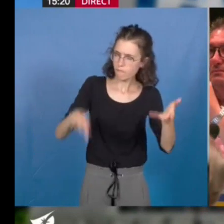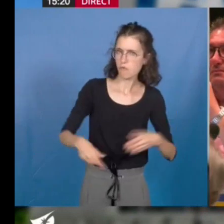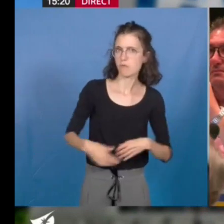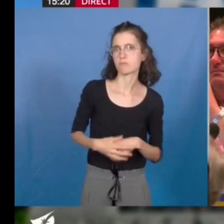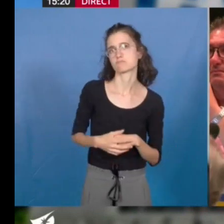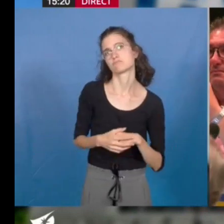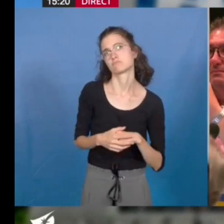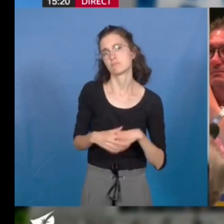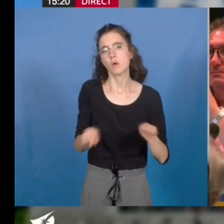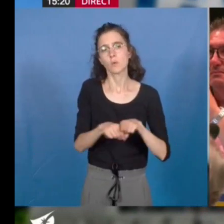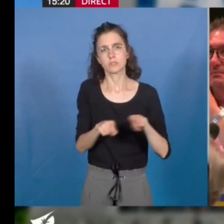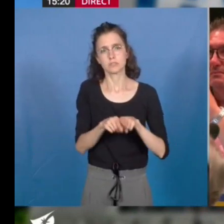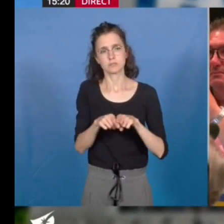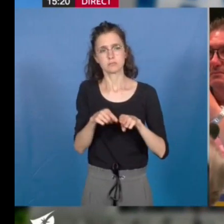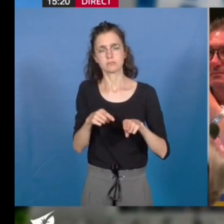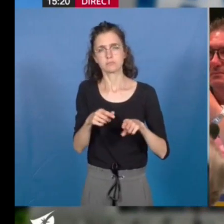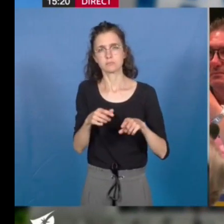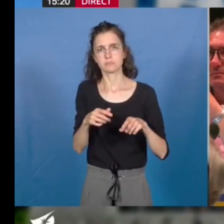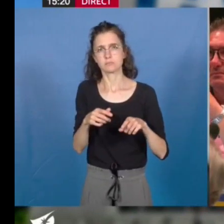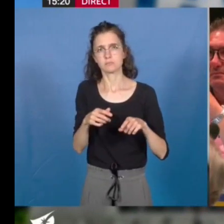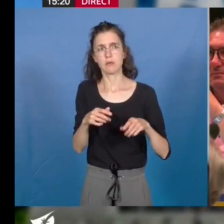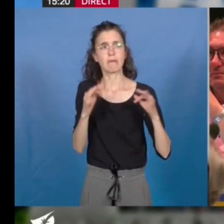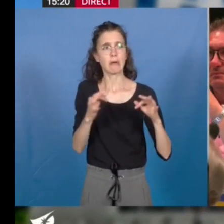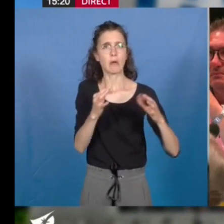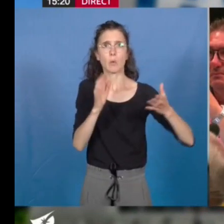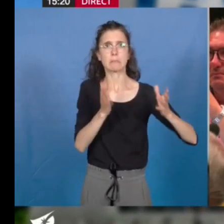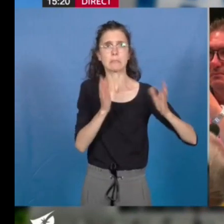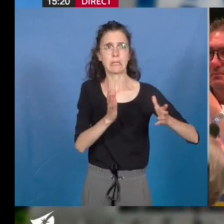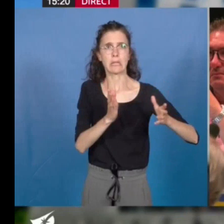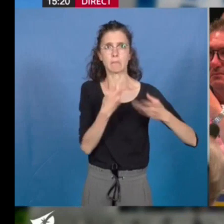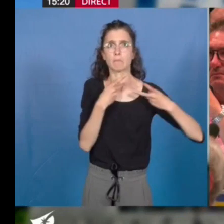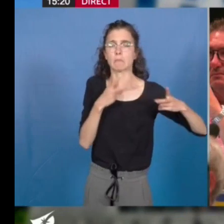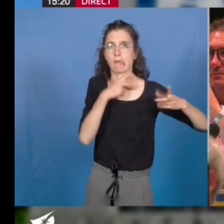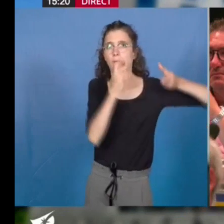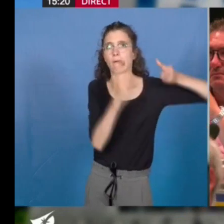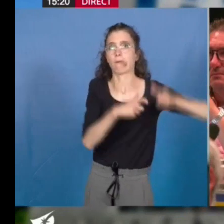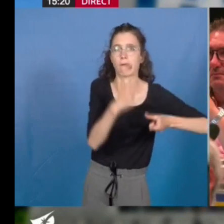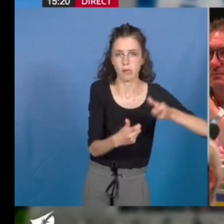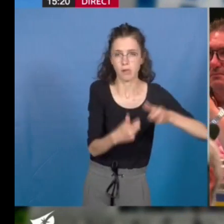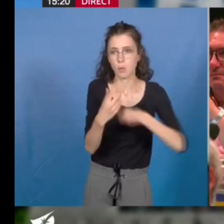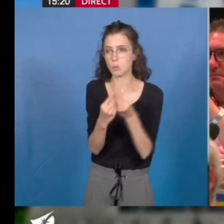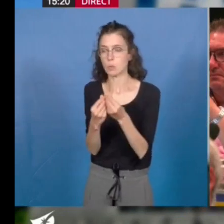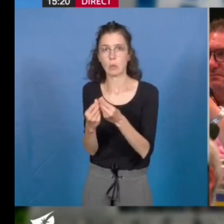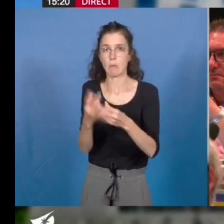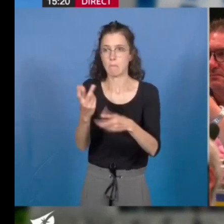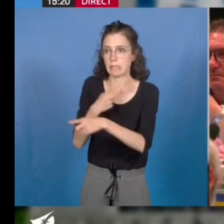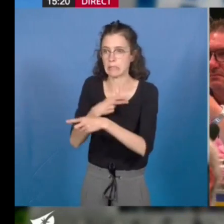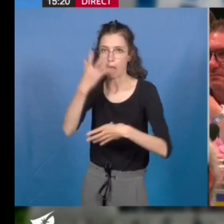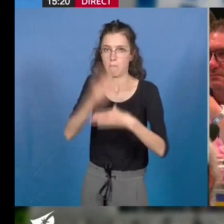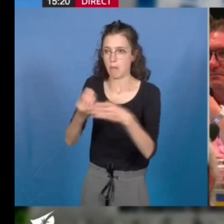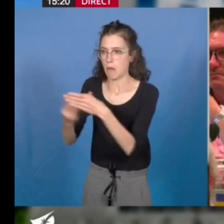l'hôpital public, déserts médicaux, pénurie de médicaments et de moyens de transport de malades